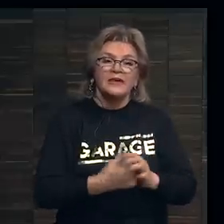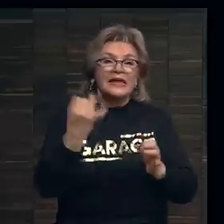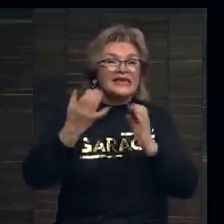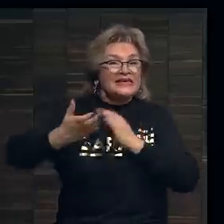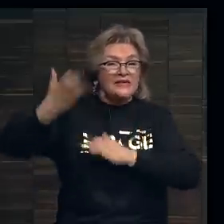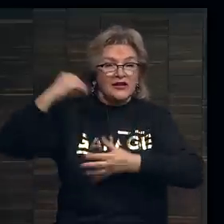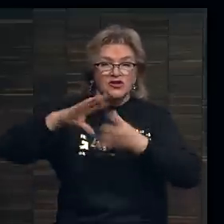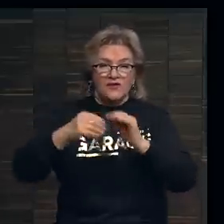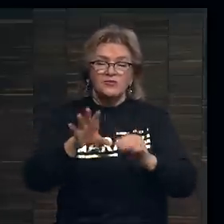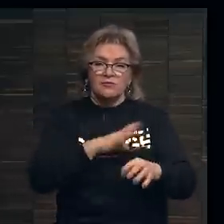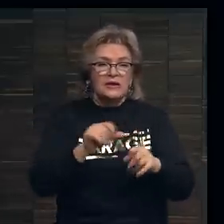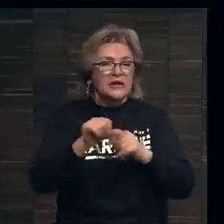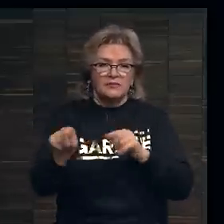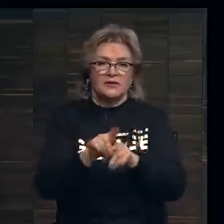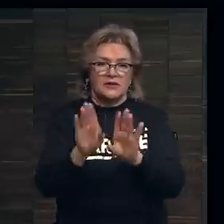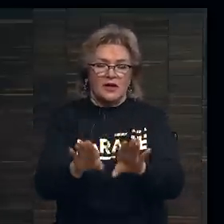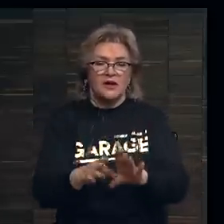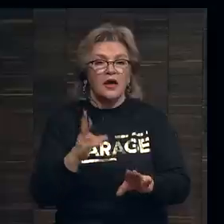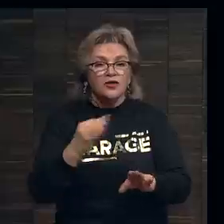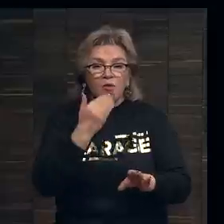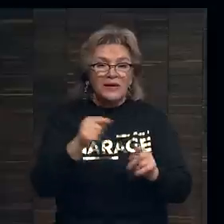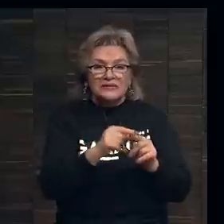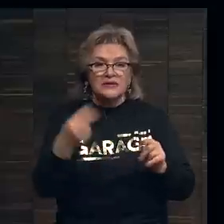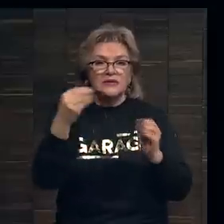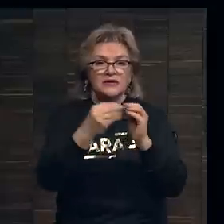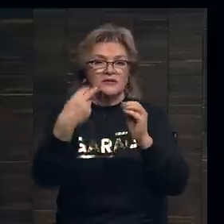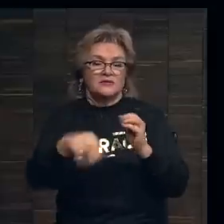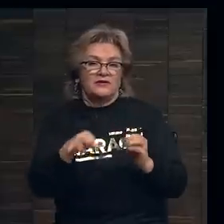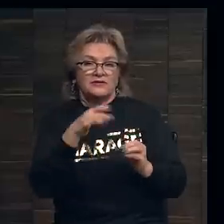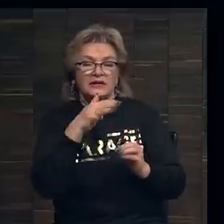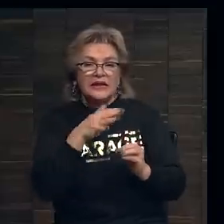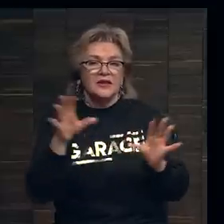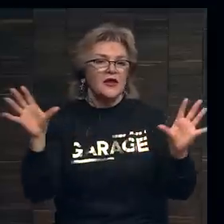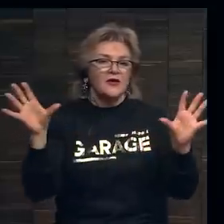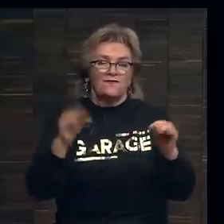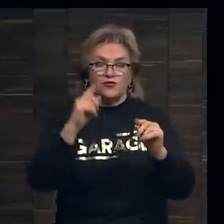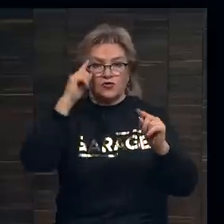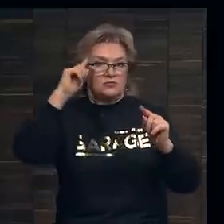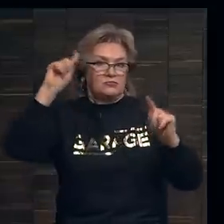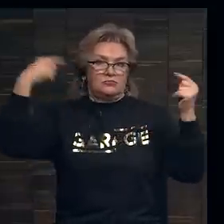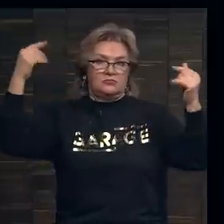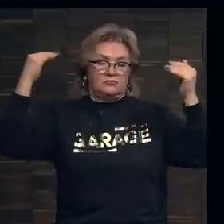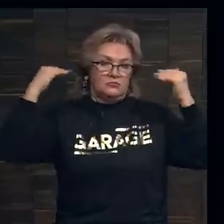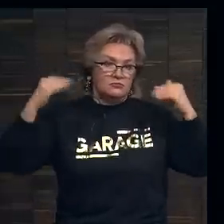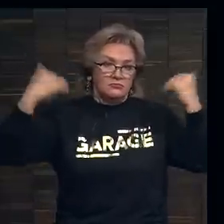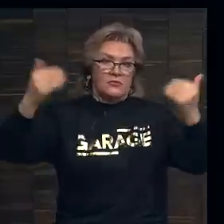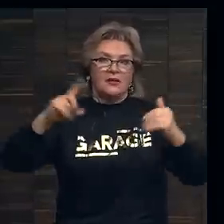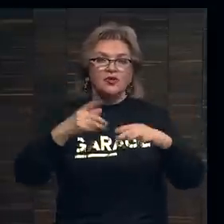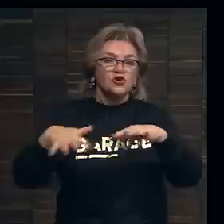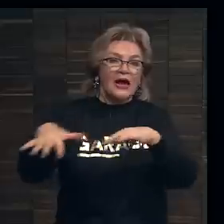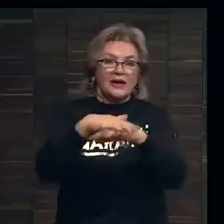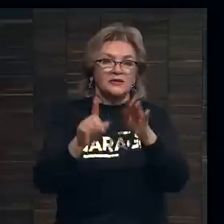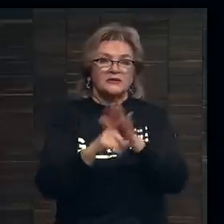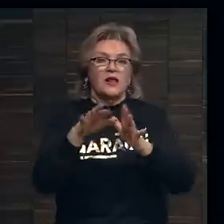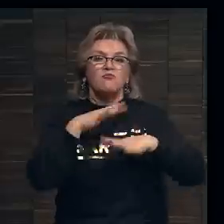Исторически вообще-то было именно так, но последние 10-20 лет все сошло с ума, потому что рынок